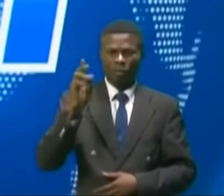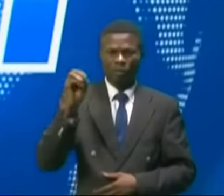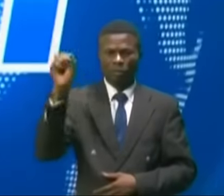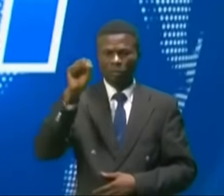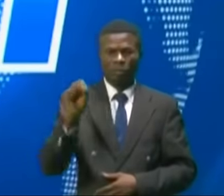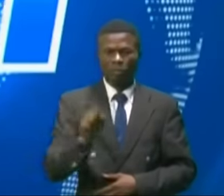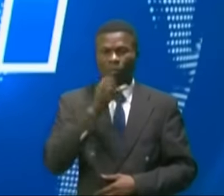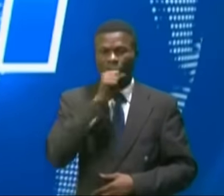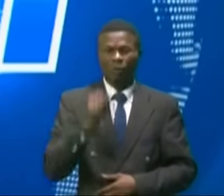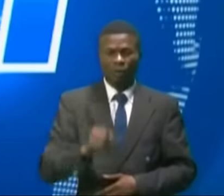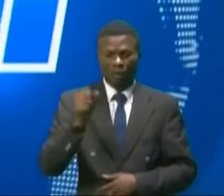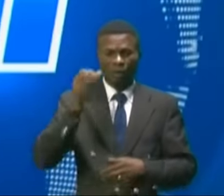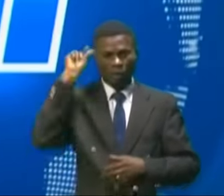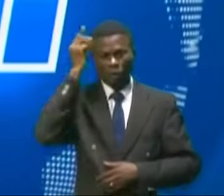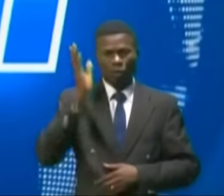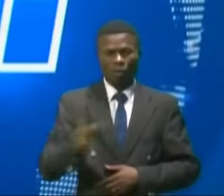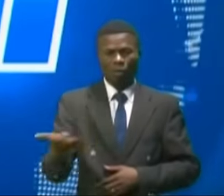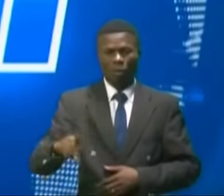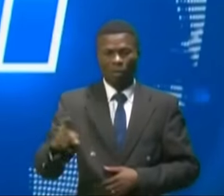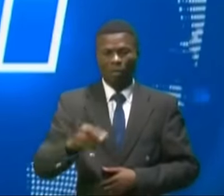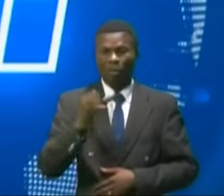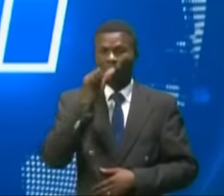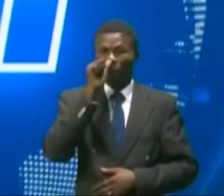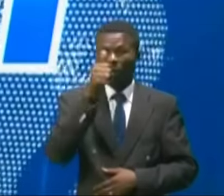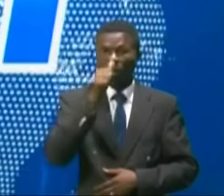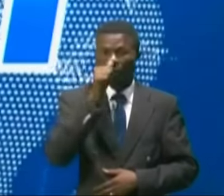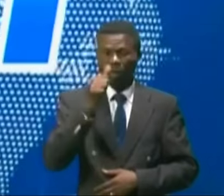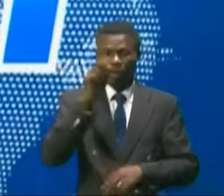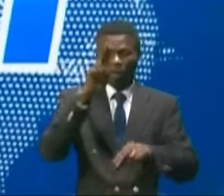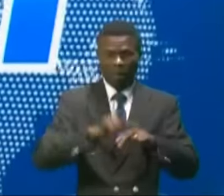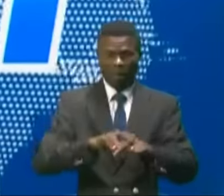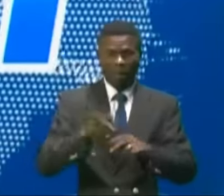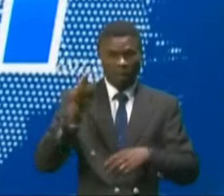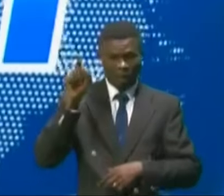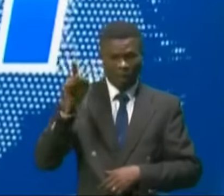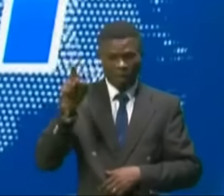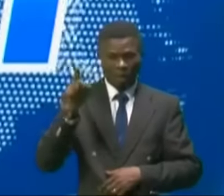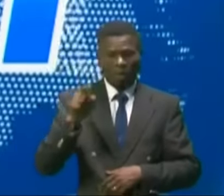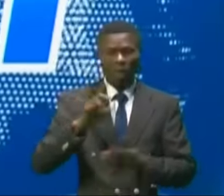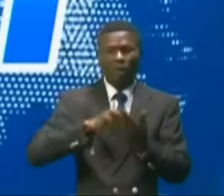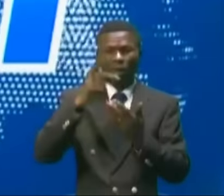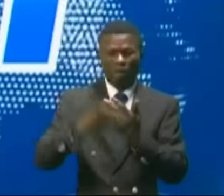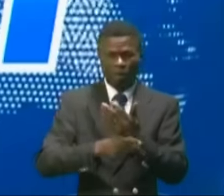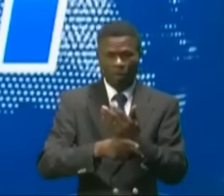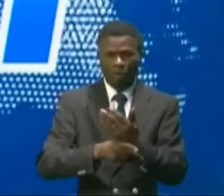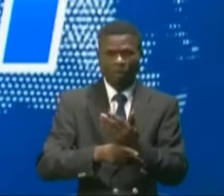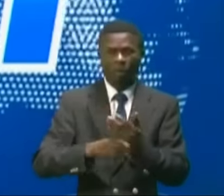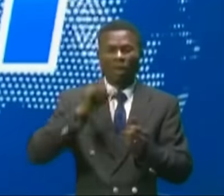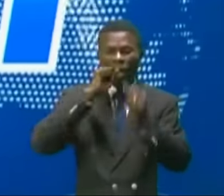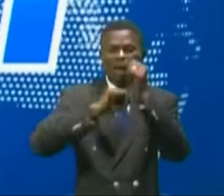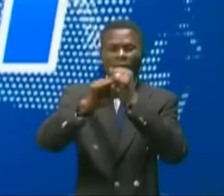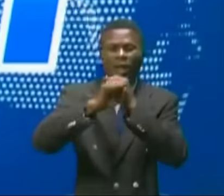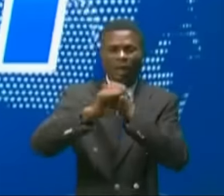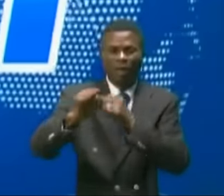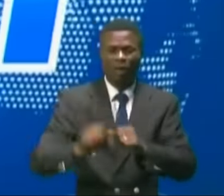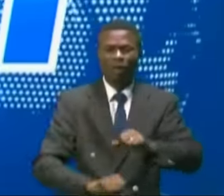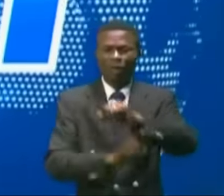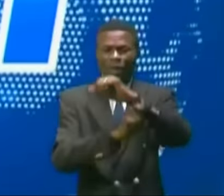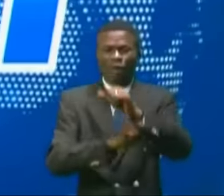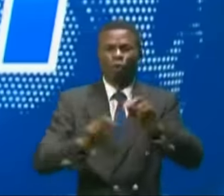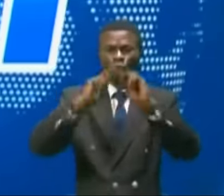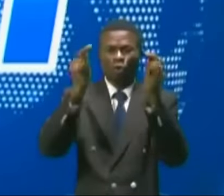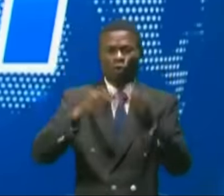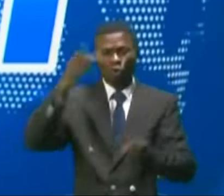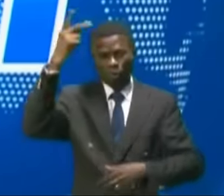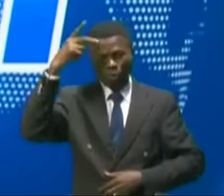gouverneur de la province du Maïndoumbé, séjourne dans cette province dans le cadre de sa campagne soutenue par sa formation